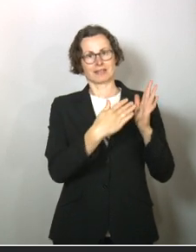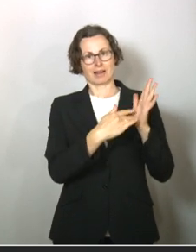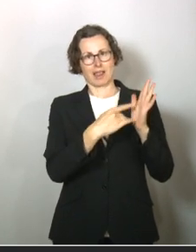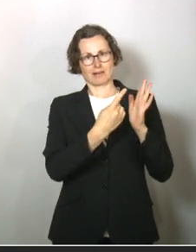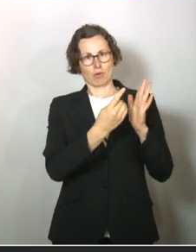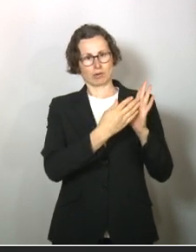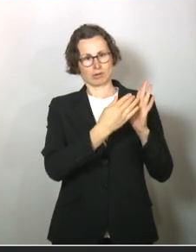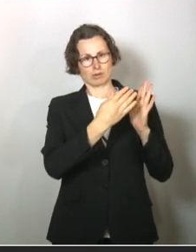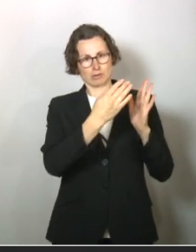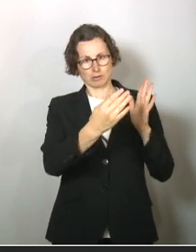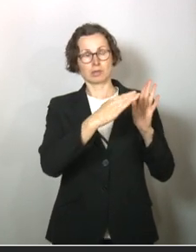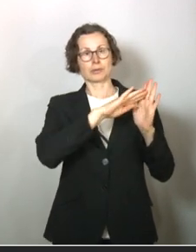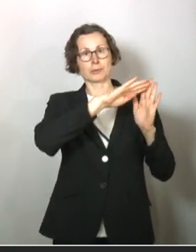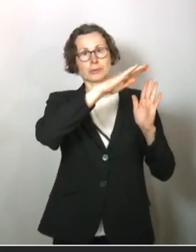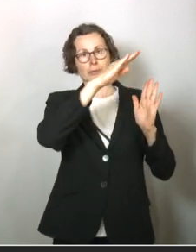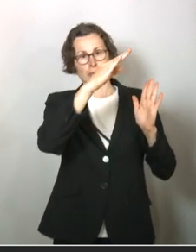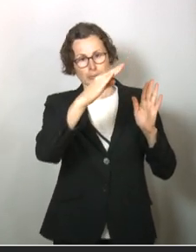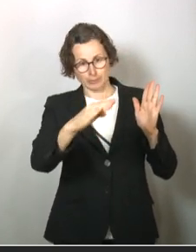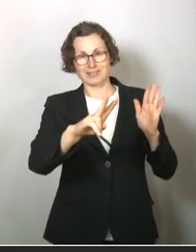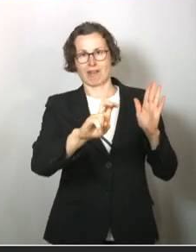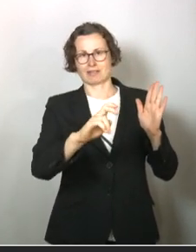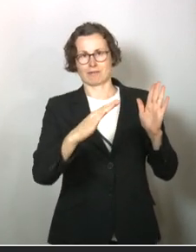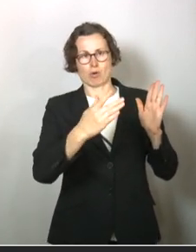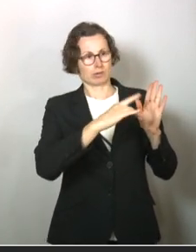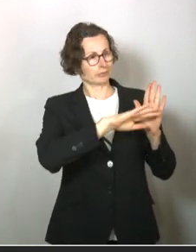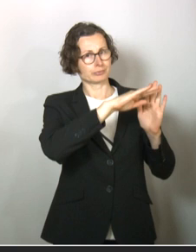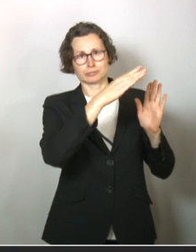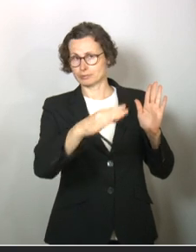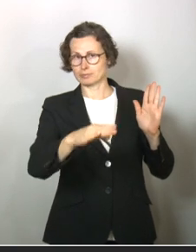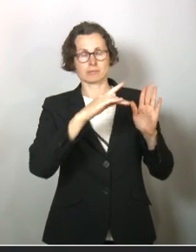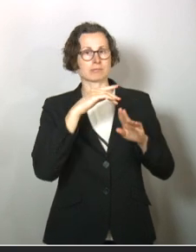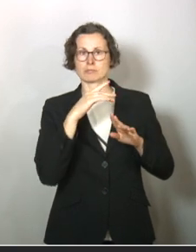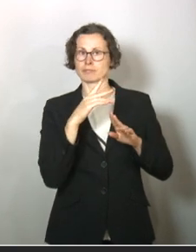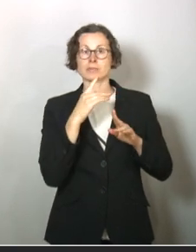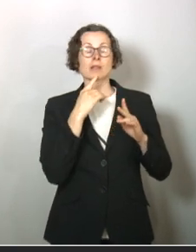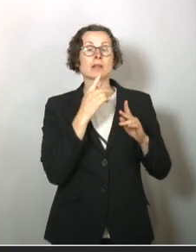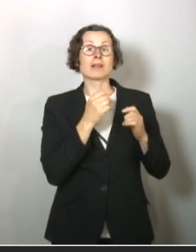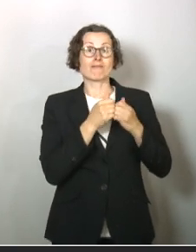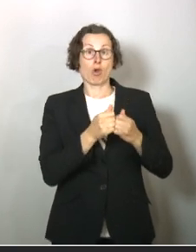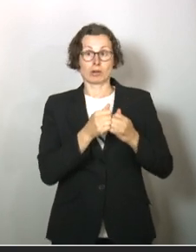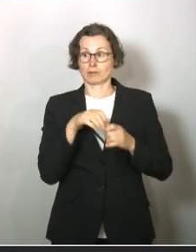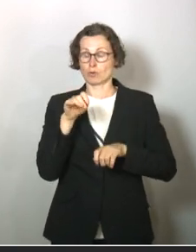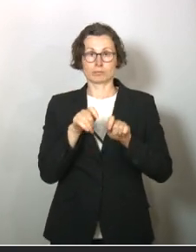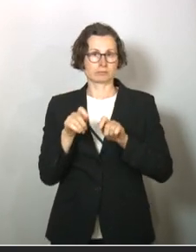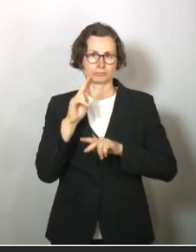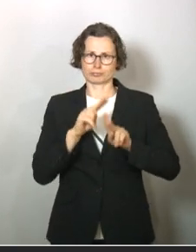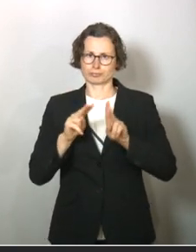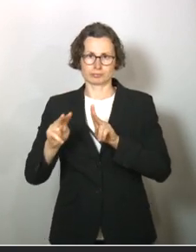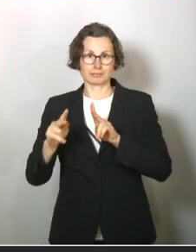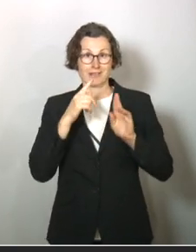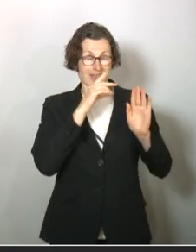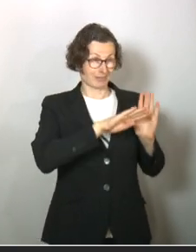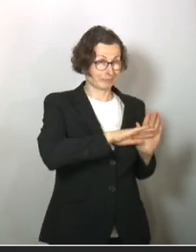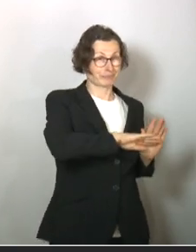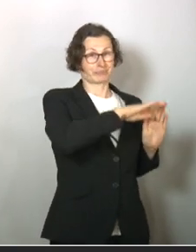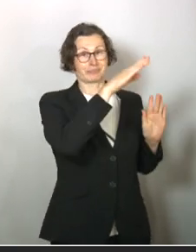20. Kalenderwoche jährlich wieder. Mit extrem unterschiedlichen Folgen. Nach schweren Wellen